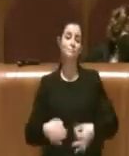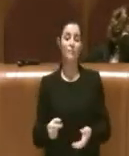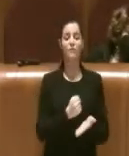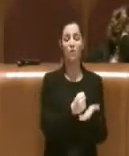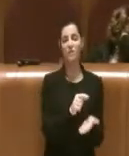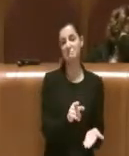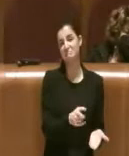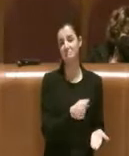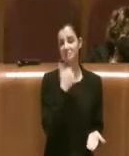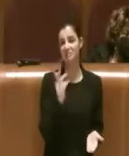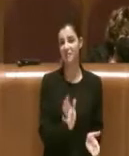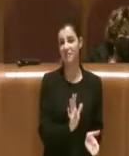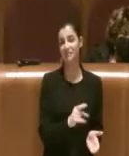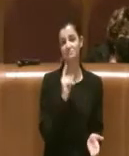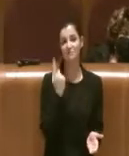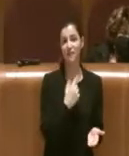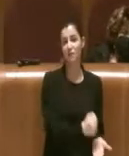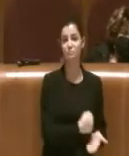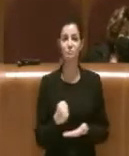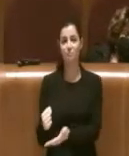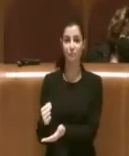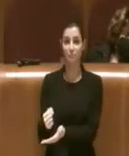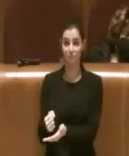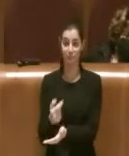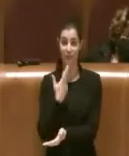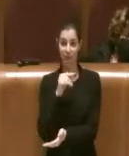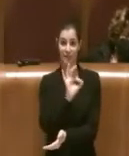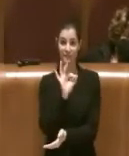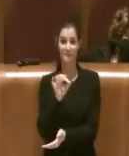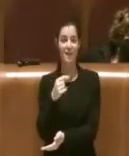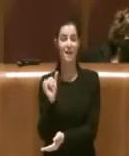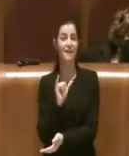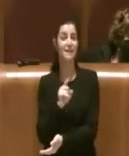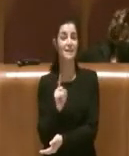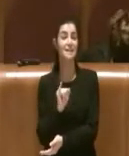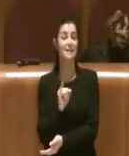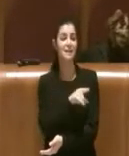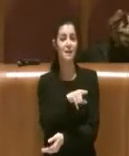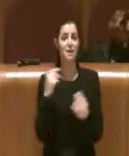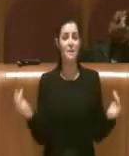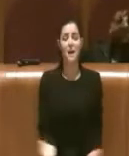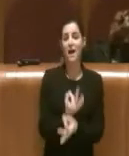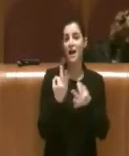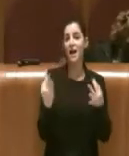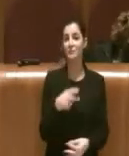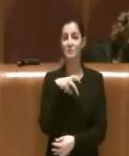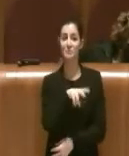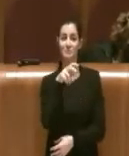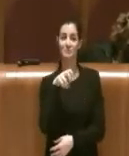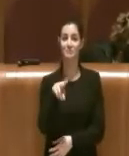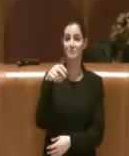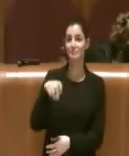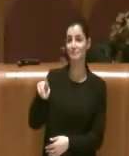erano importanti e qui mi riferisco a tutti quelli che si sono fatti la passeggiatina al Parco della Madonnetta. Il Sindaco Qualtieri è